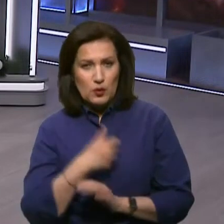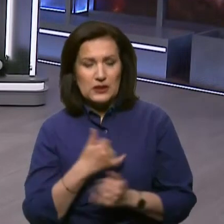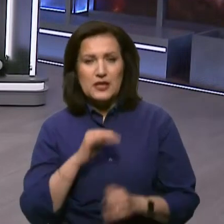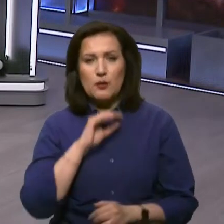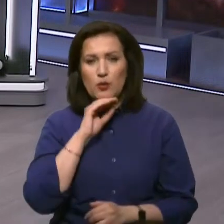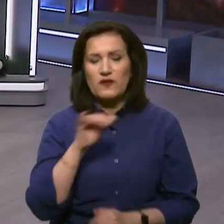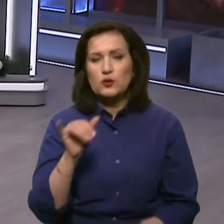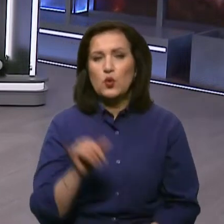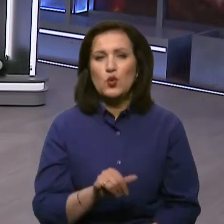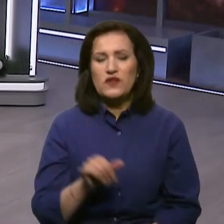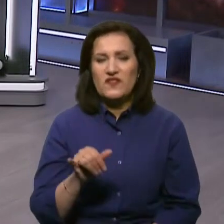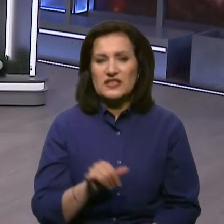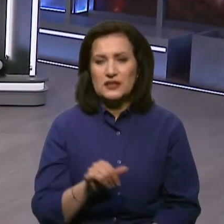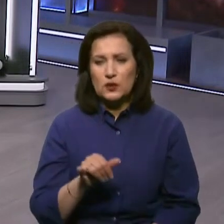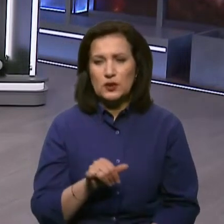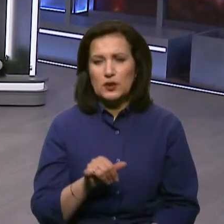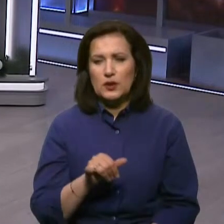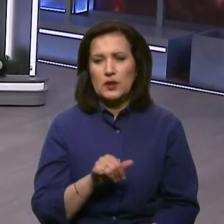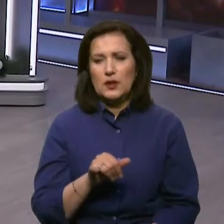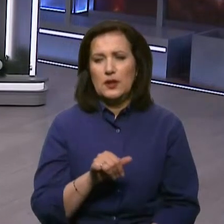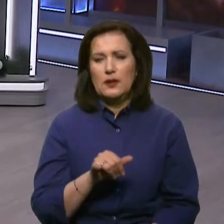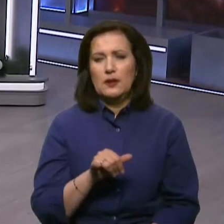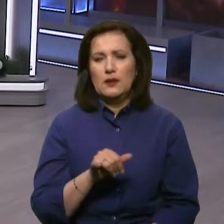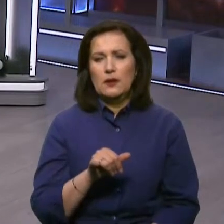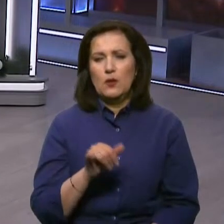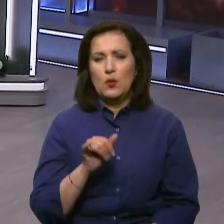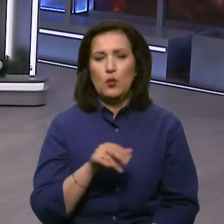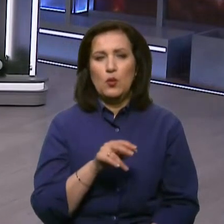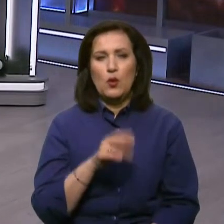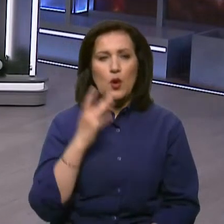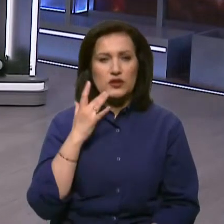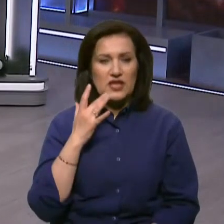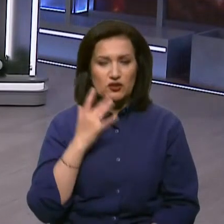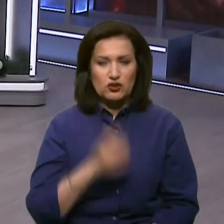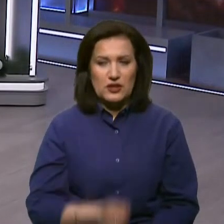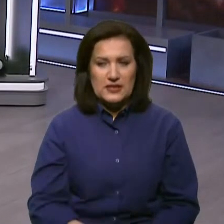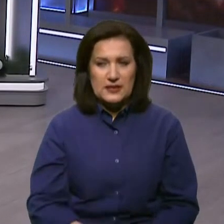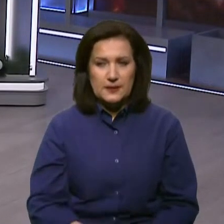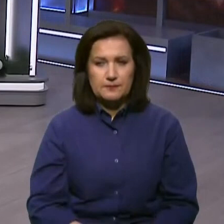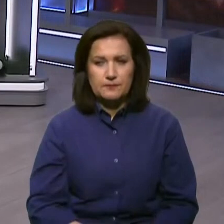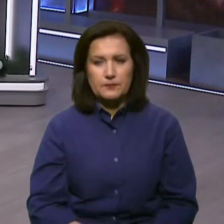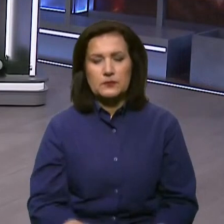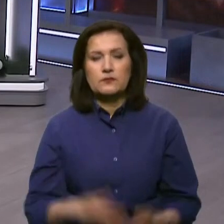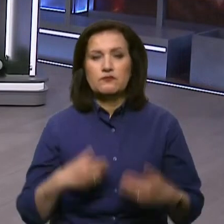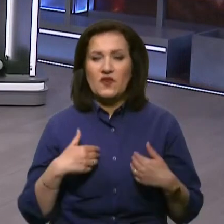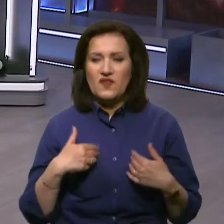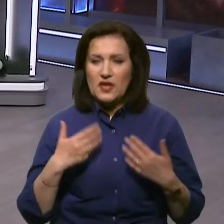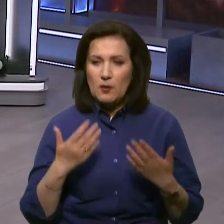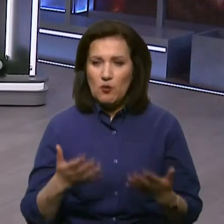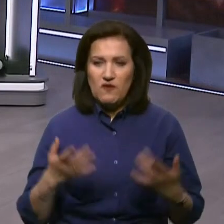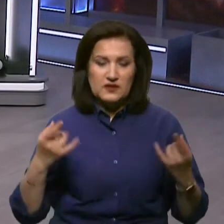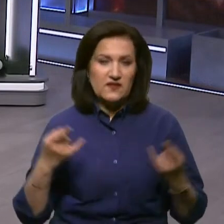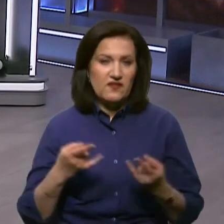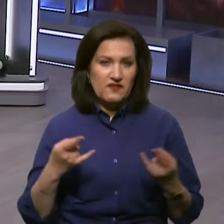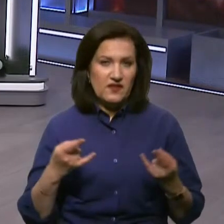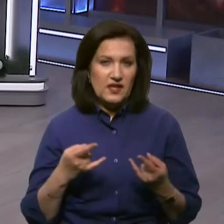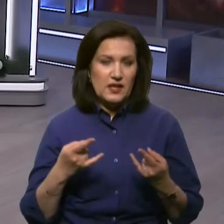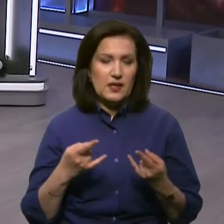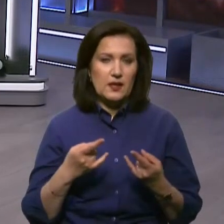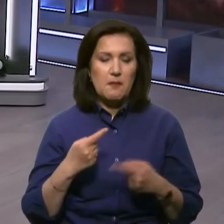професор університету Лойова-Мерримаунт у Лос-Анджелесі. Пане Кирило, вітаємо вас в ефірі